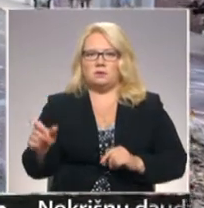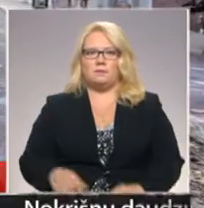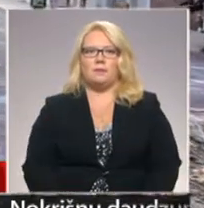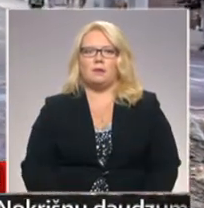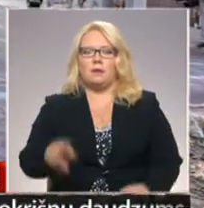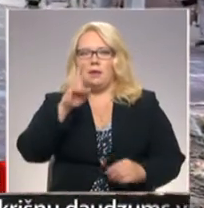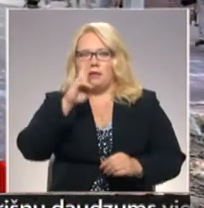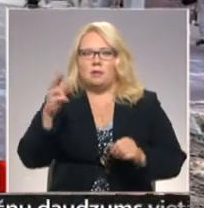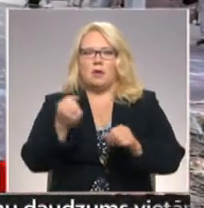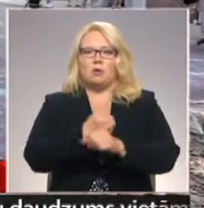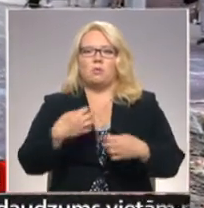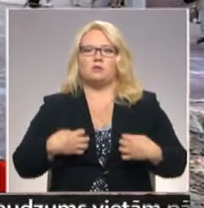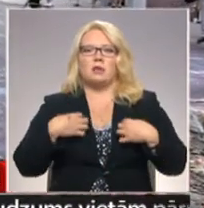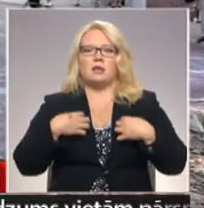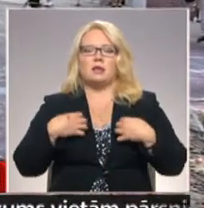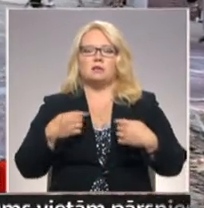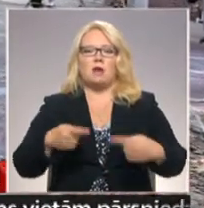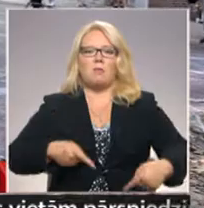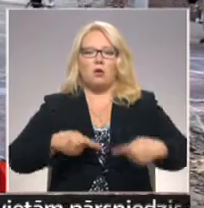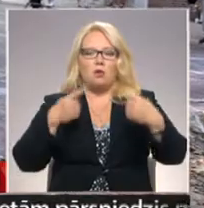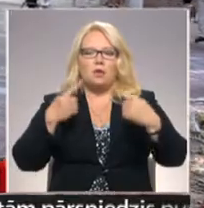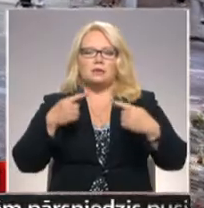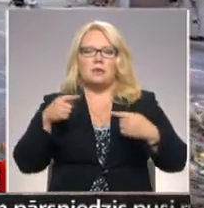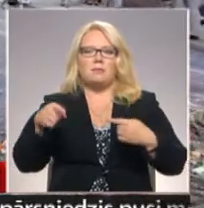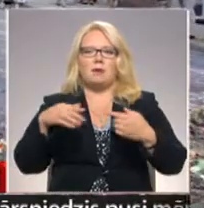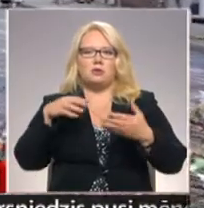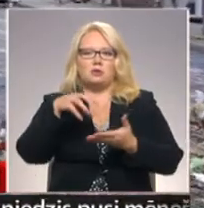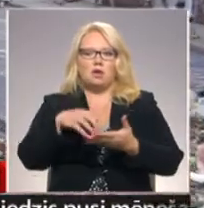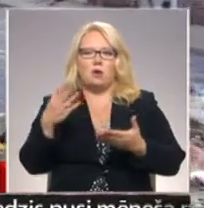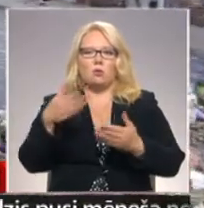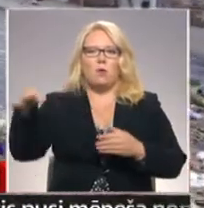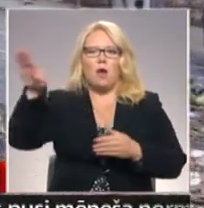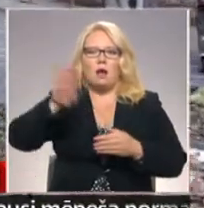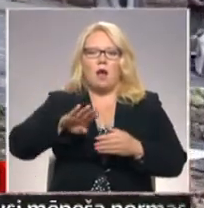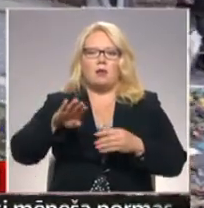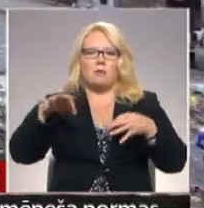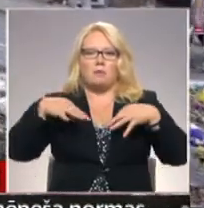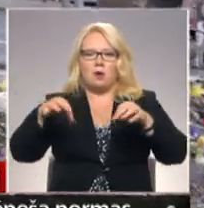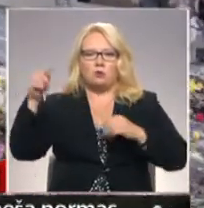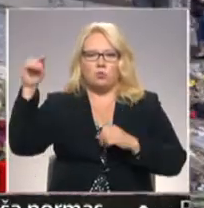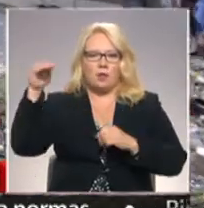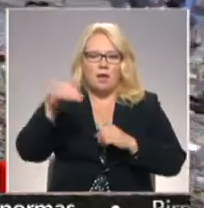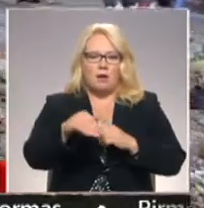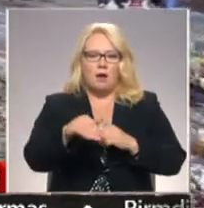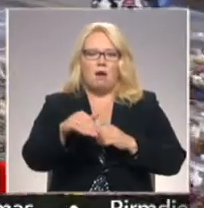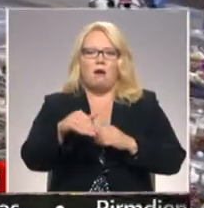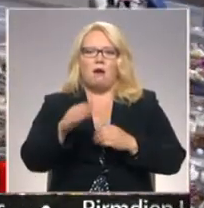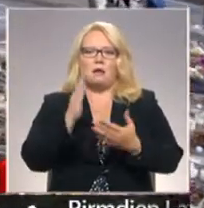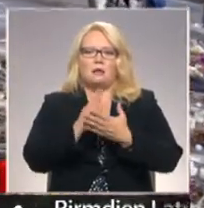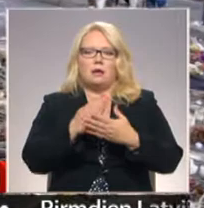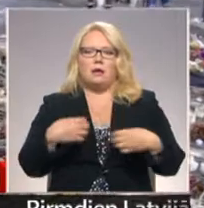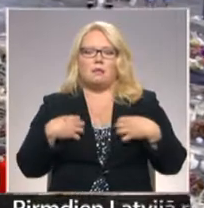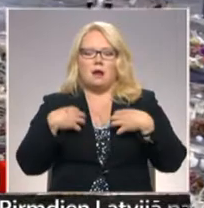Nedēļa kopš traģiskajiem protestiem Šārlotsvīlā, kur šeit no Kalna aukrā braucot lejā, tika